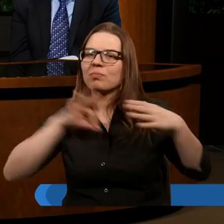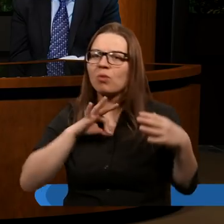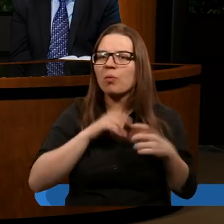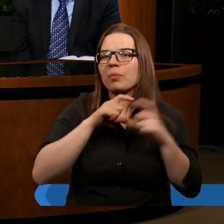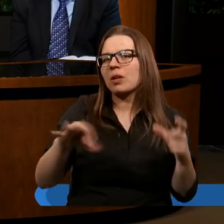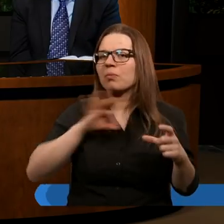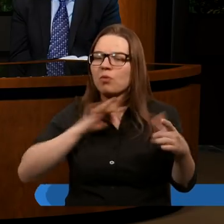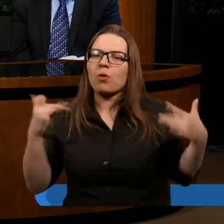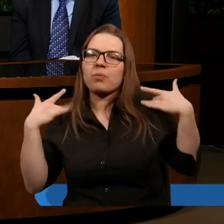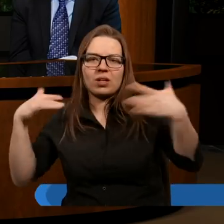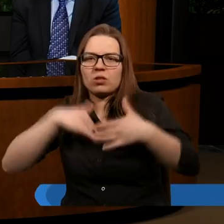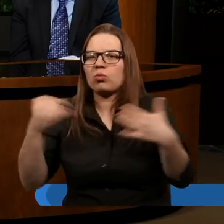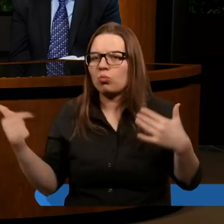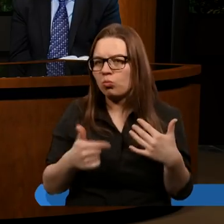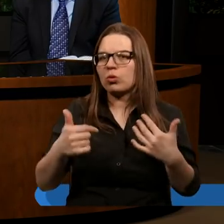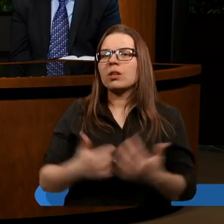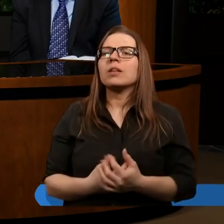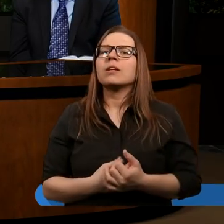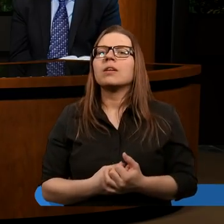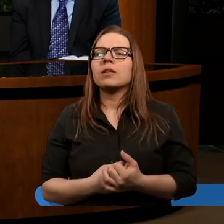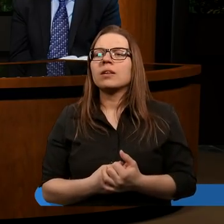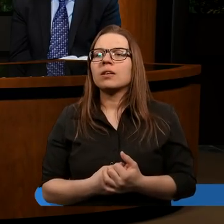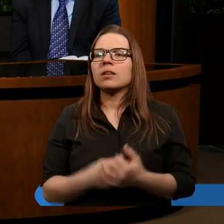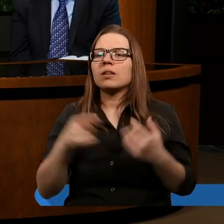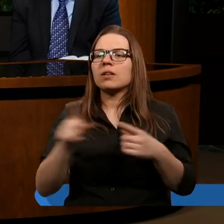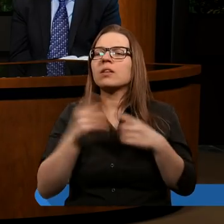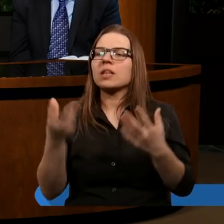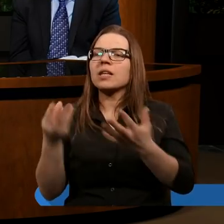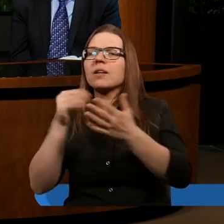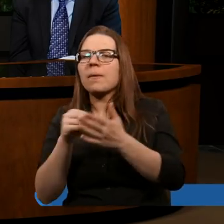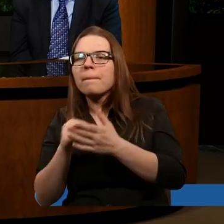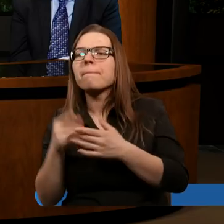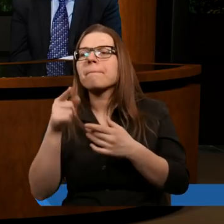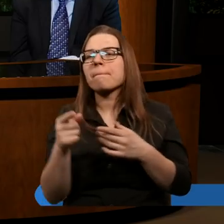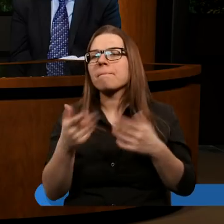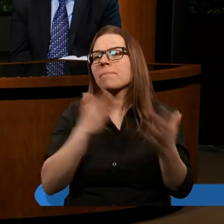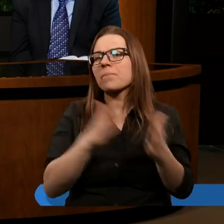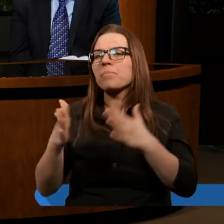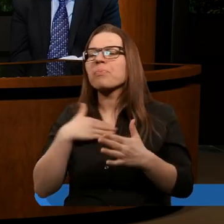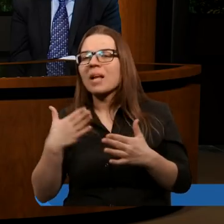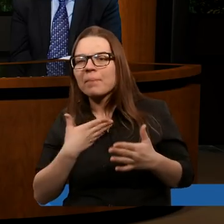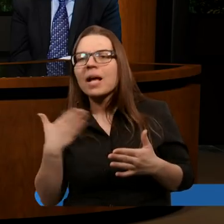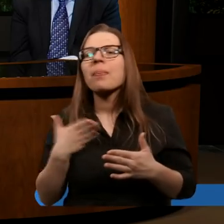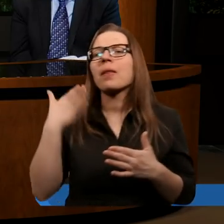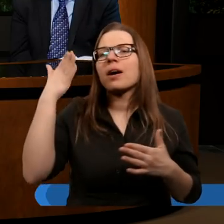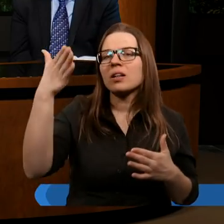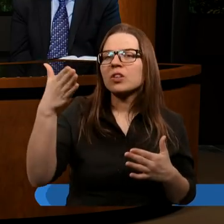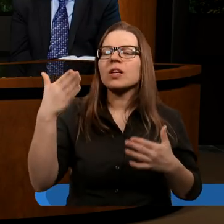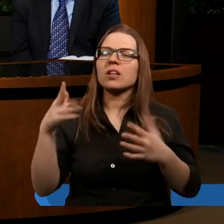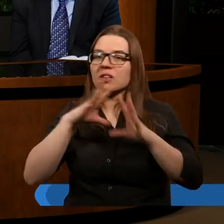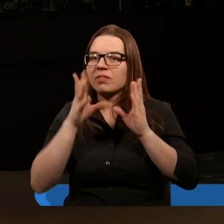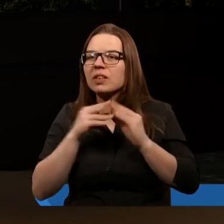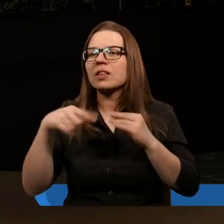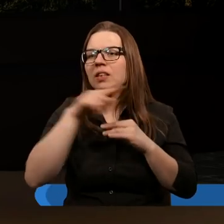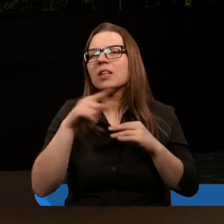w moim czasie, w moim życiu. Ja do tego jeszcze dodam, że to z kolei daje nam nadzieję i przez